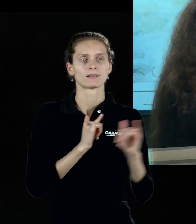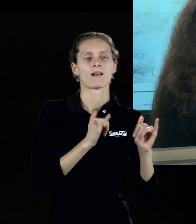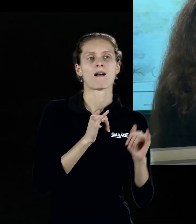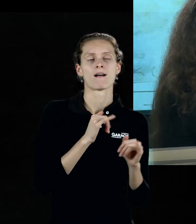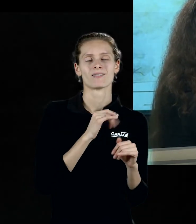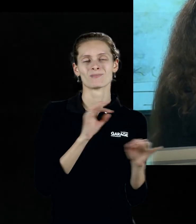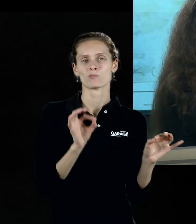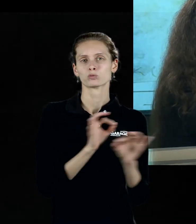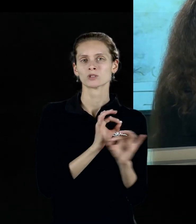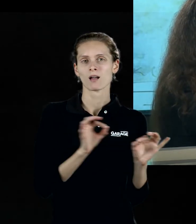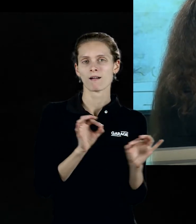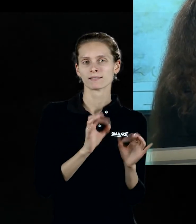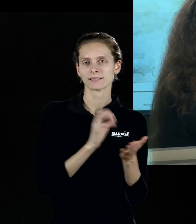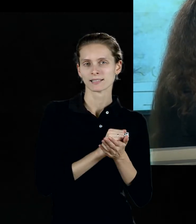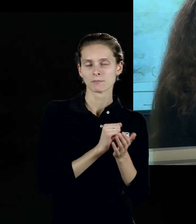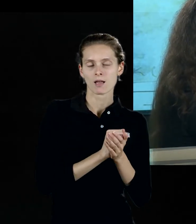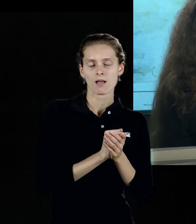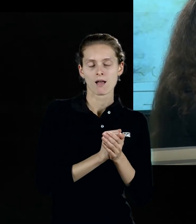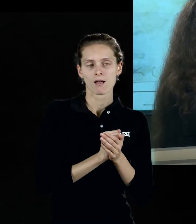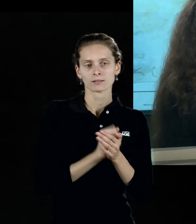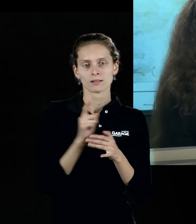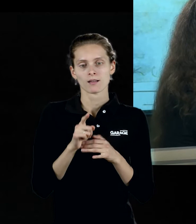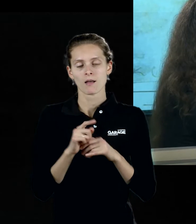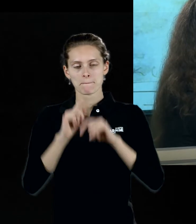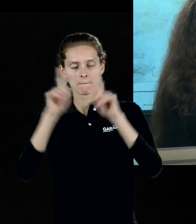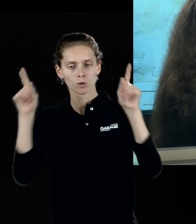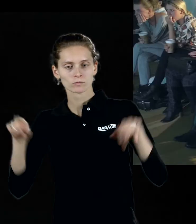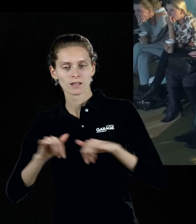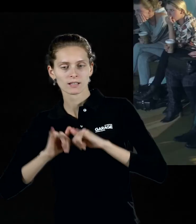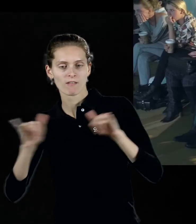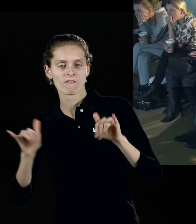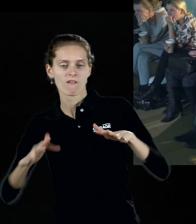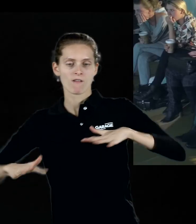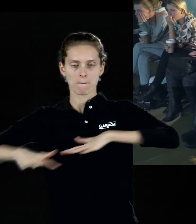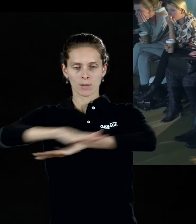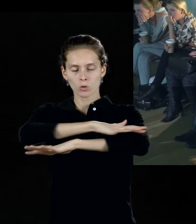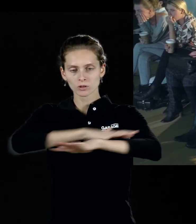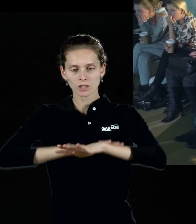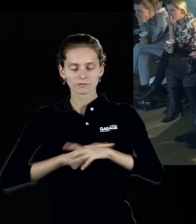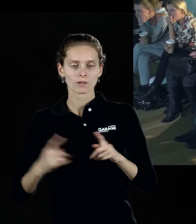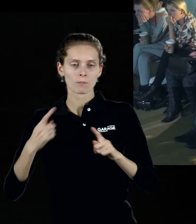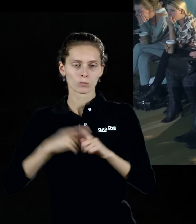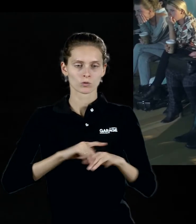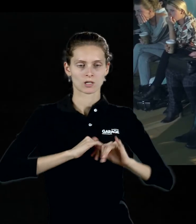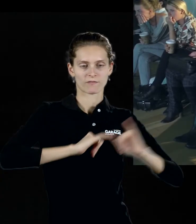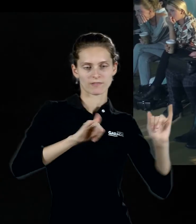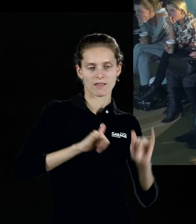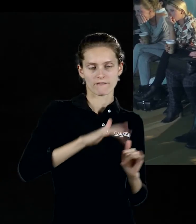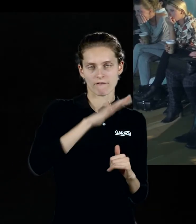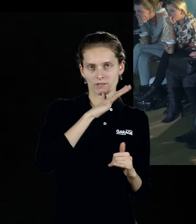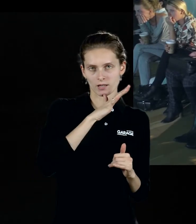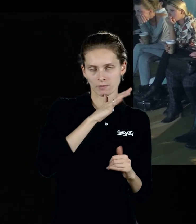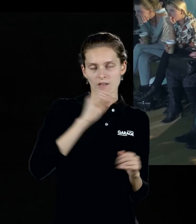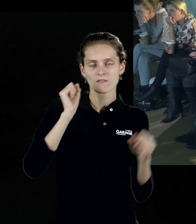как сделать произведение, которое одновременно развивается и в пространстве, и во времени, как передать движение в живописи. Может быть,